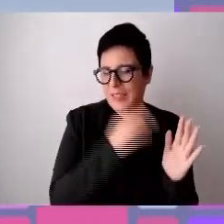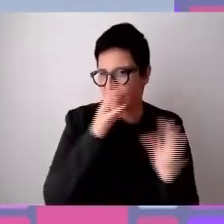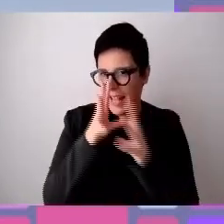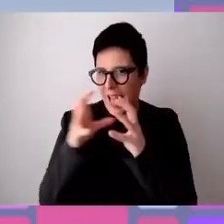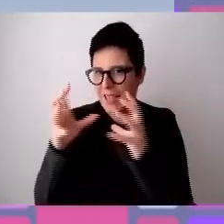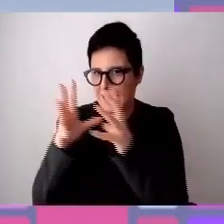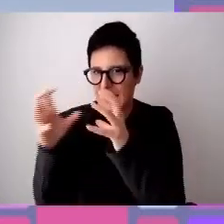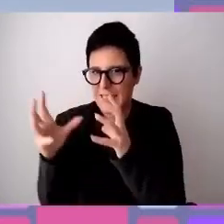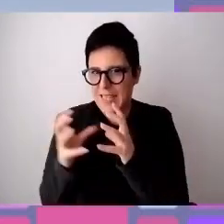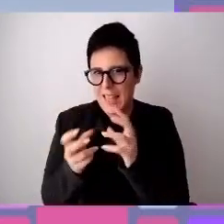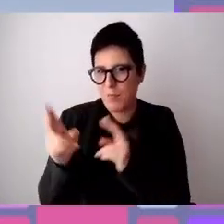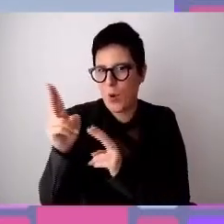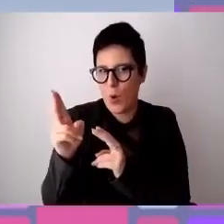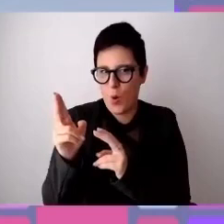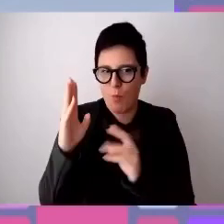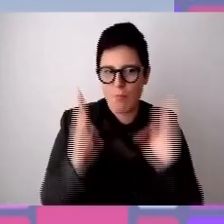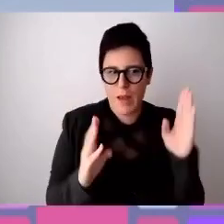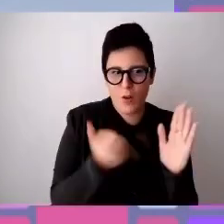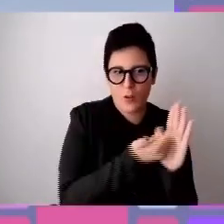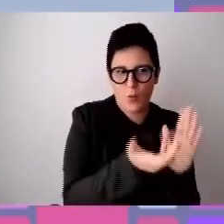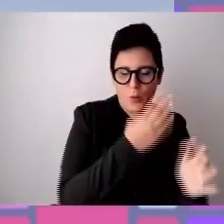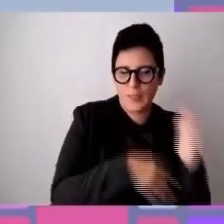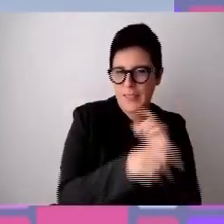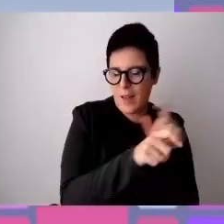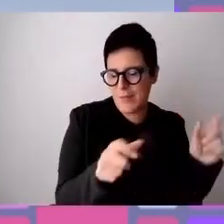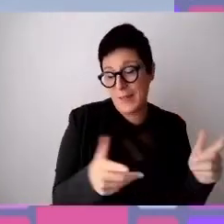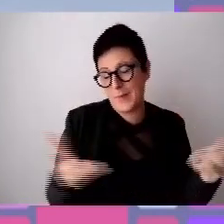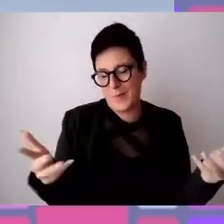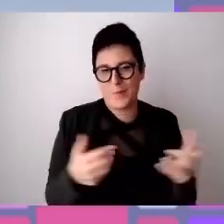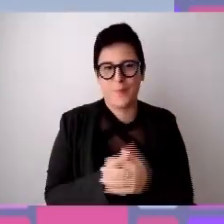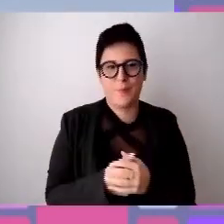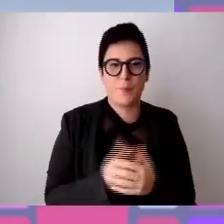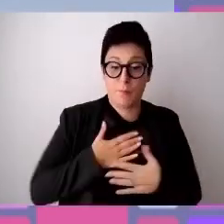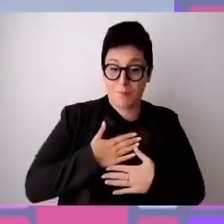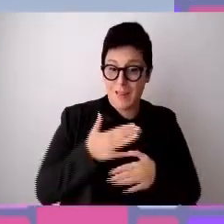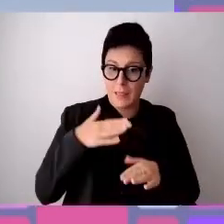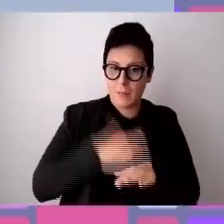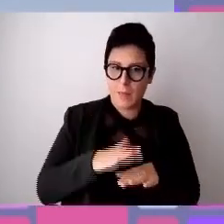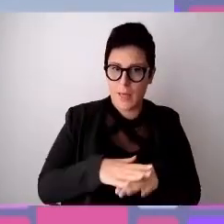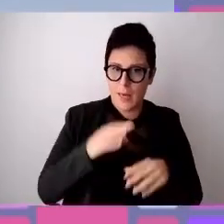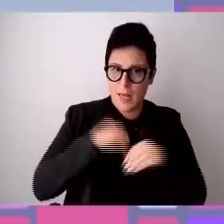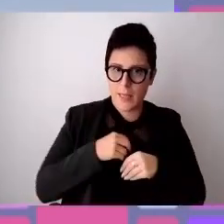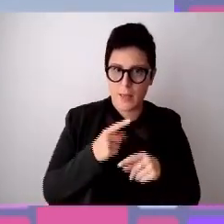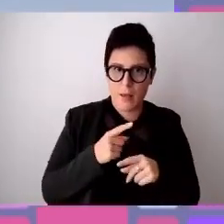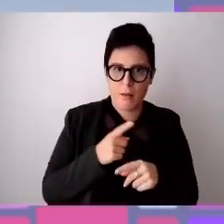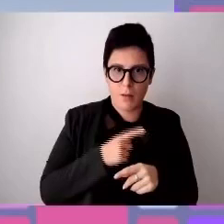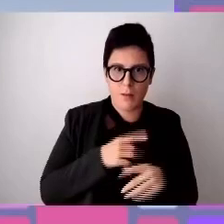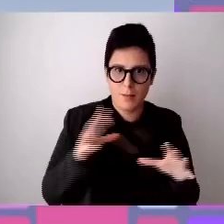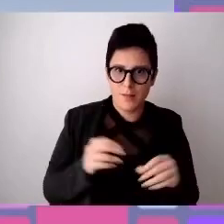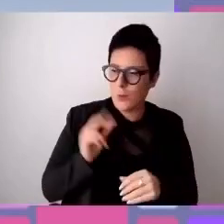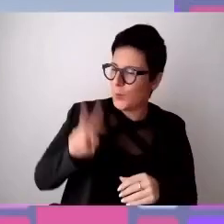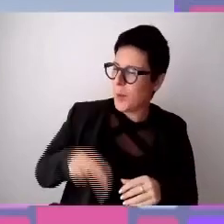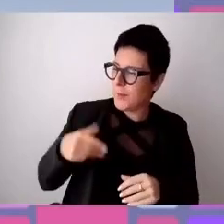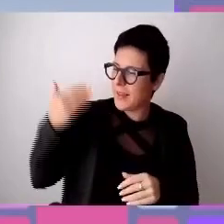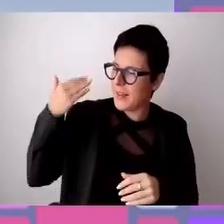le persone con invalidità. Faccio anche un brevissimo escursus sulla base della mia esperienza, iniziata all'inizio del nuovo millennio, fino ad